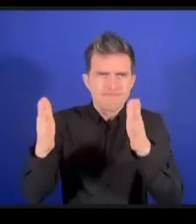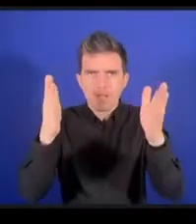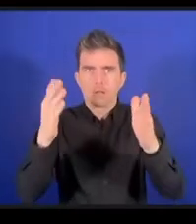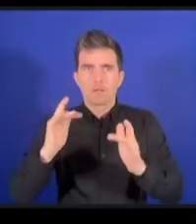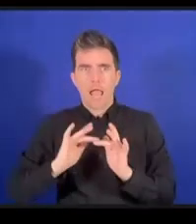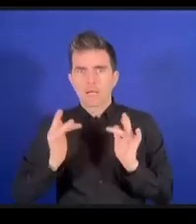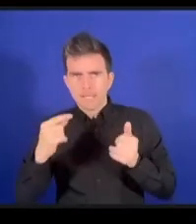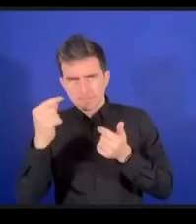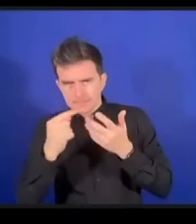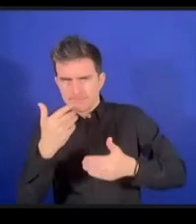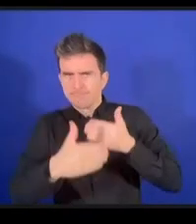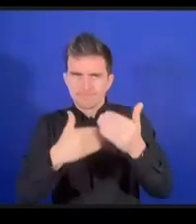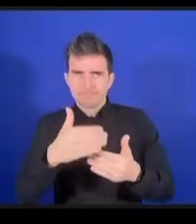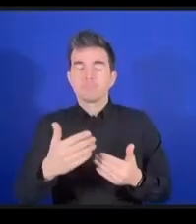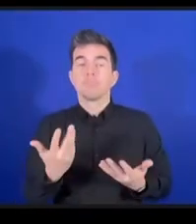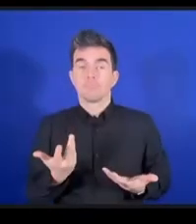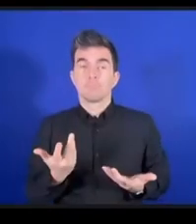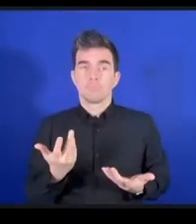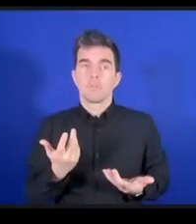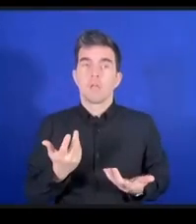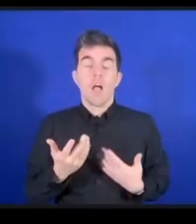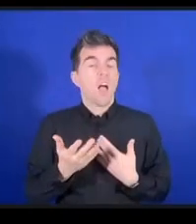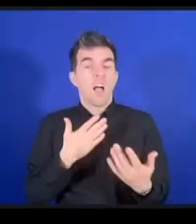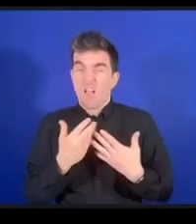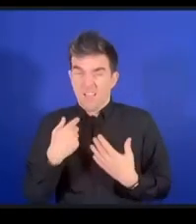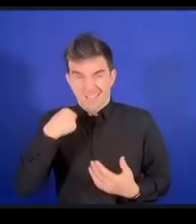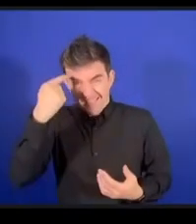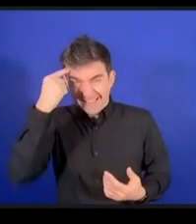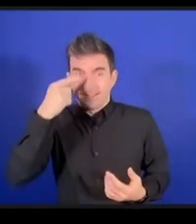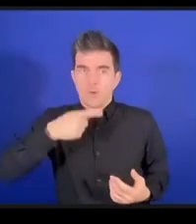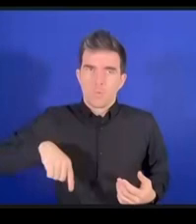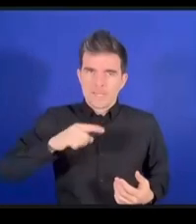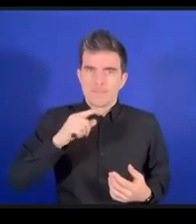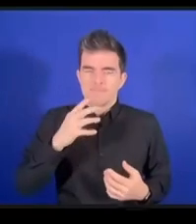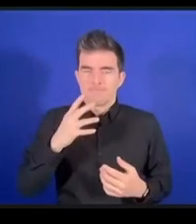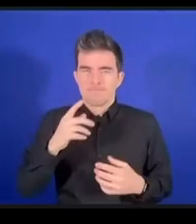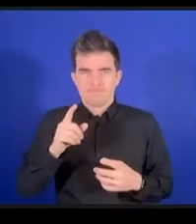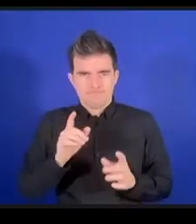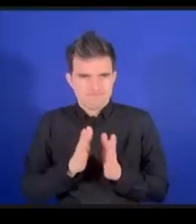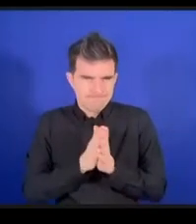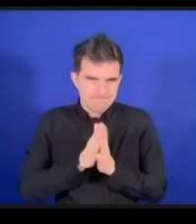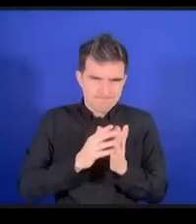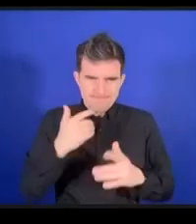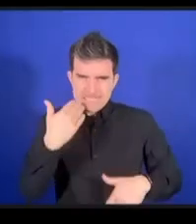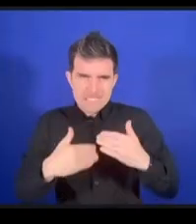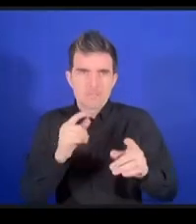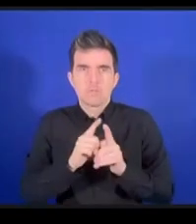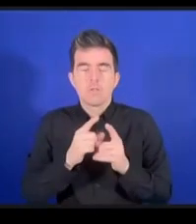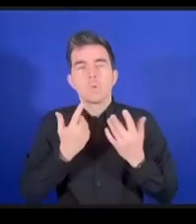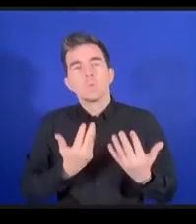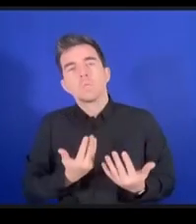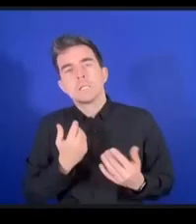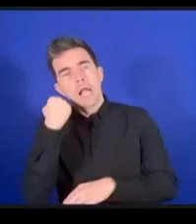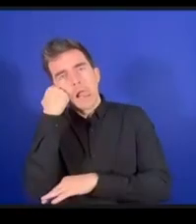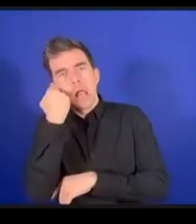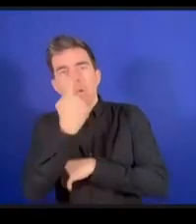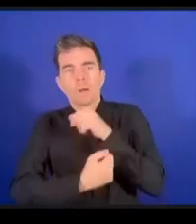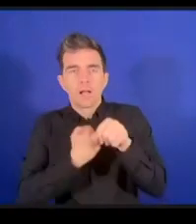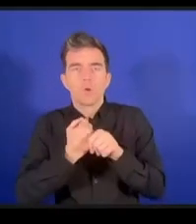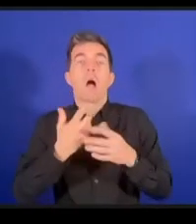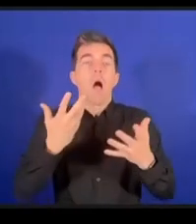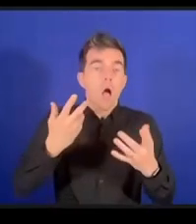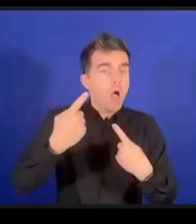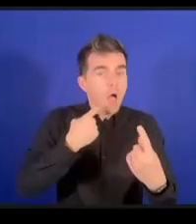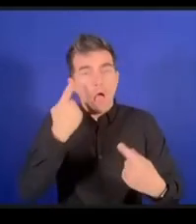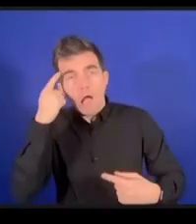キングを全員考えるべきだと思います1年待ってインパクトを語るのではなくやはり今から悪化の加速を考えるということ